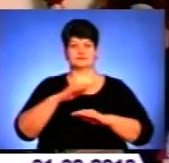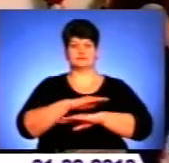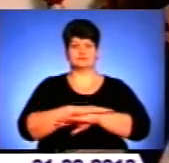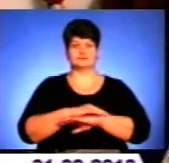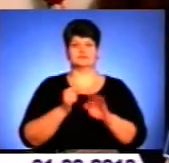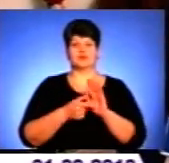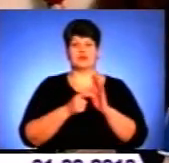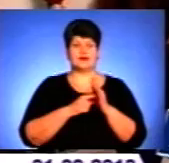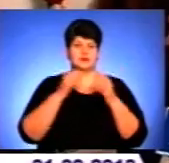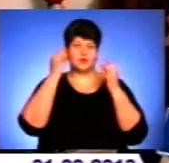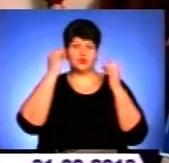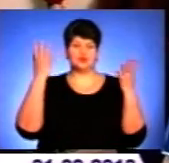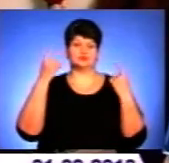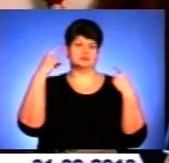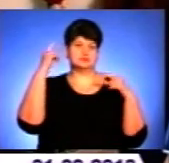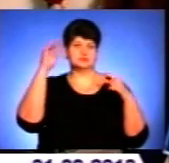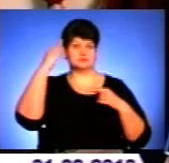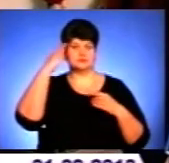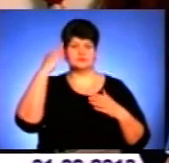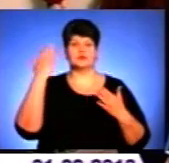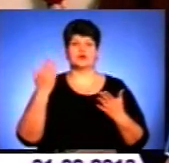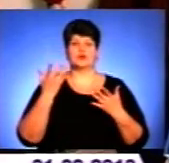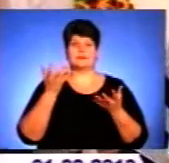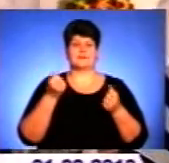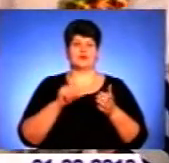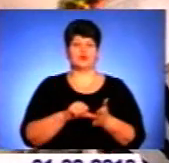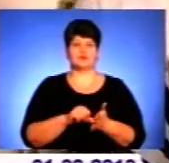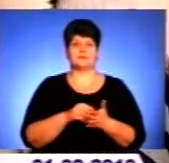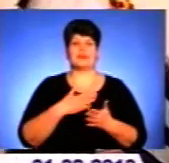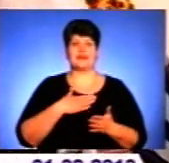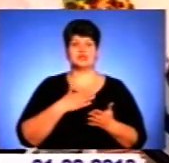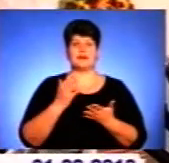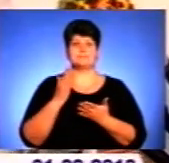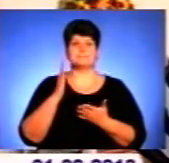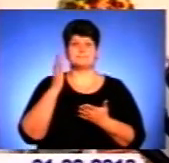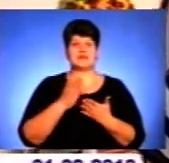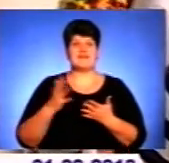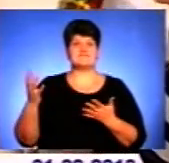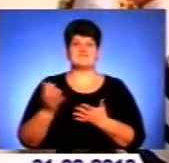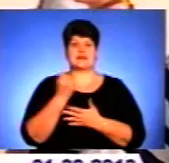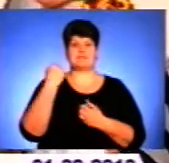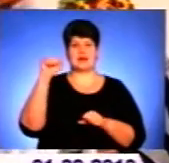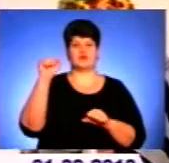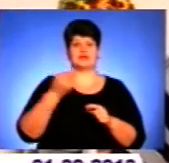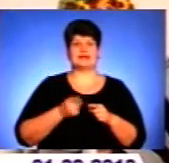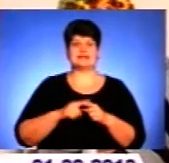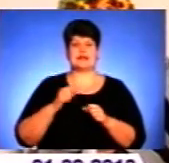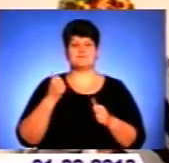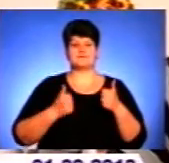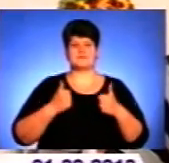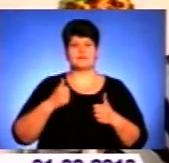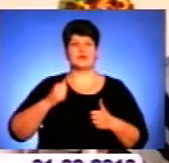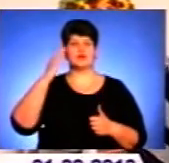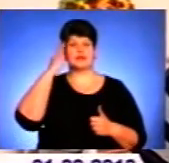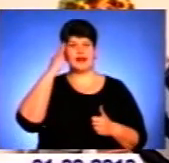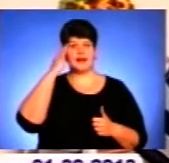культурно-мистецьке, зокрема на таких закладах, коли вони приймають участь. Наша мета – виграти, перемогти цей конкурс талантів,